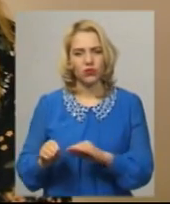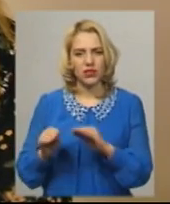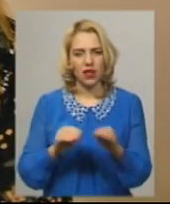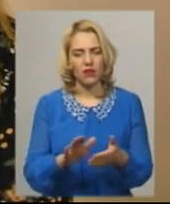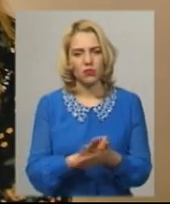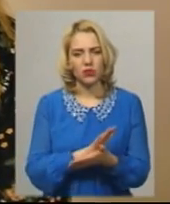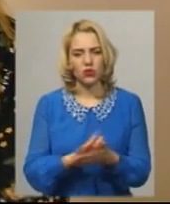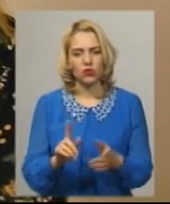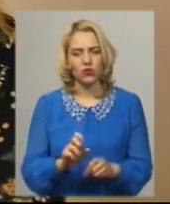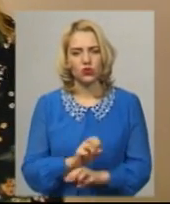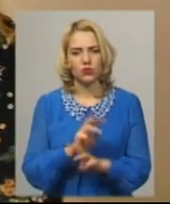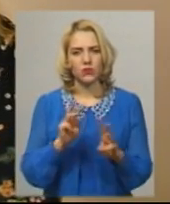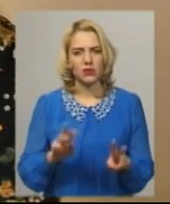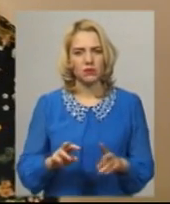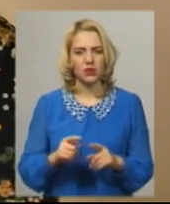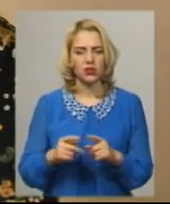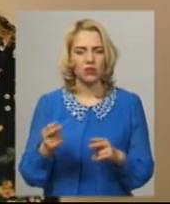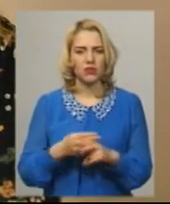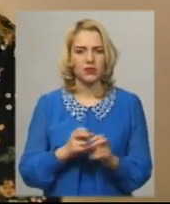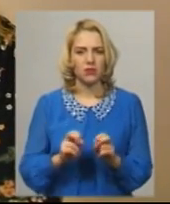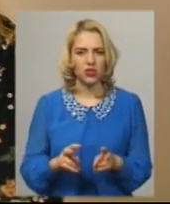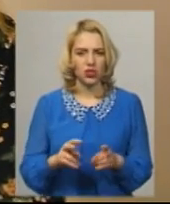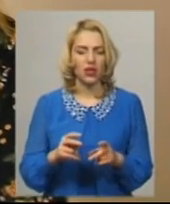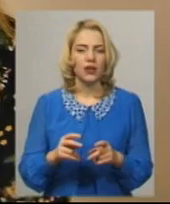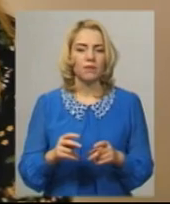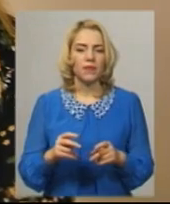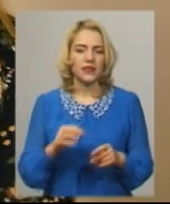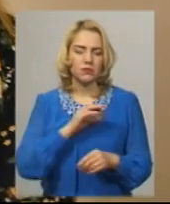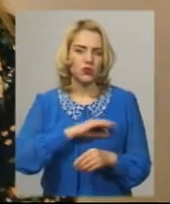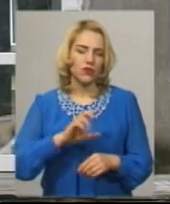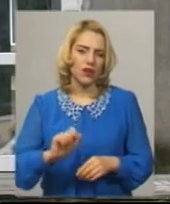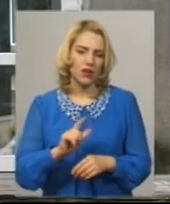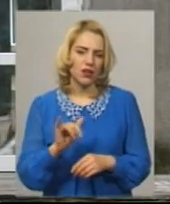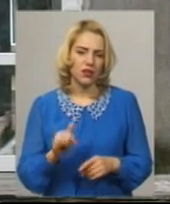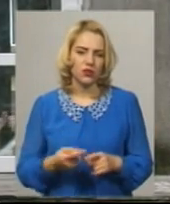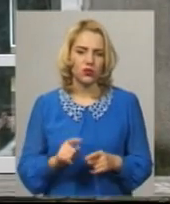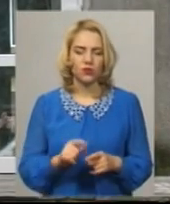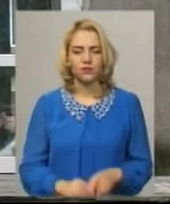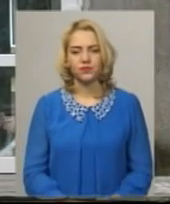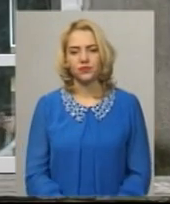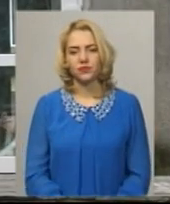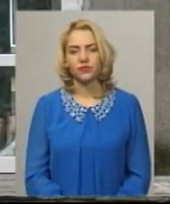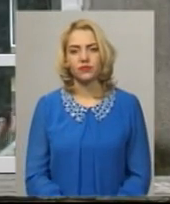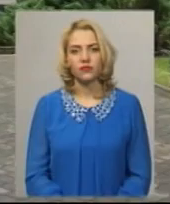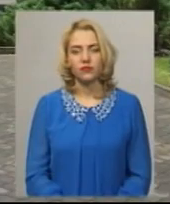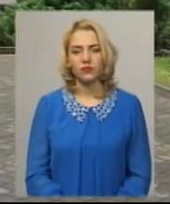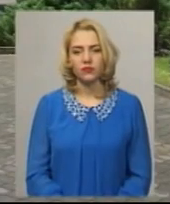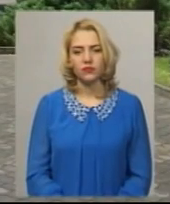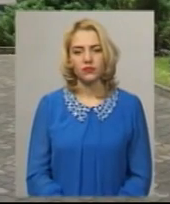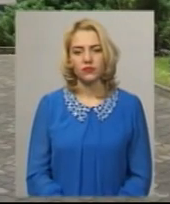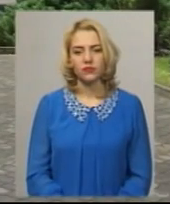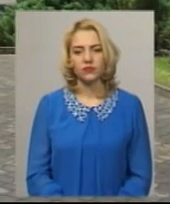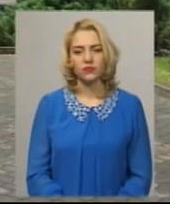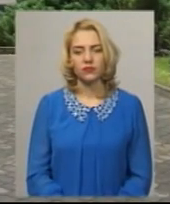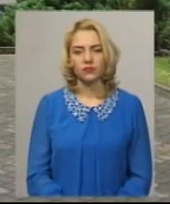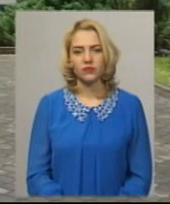безкоштовно, для того, щоб убезпечити безпечне споживання газу даним споживачам. Неляш Пулак, Юрій Чорний.